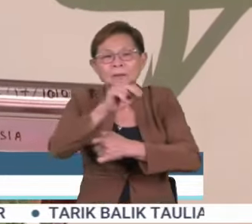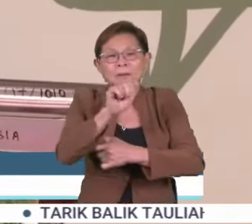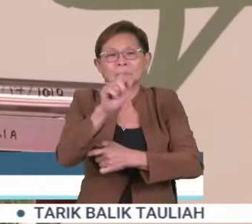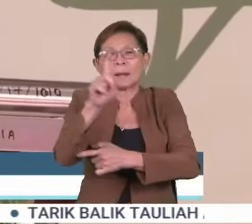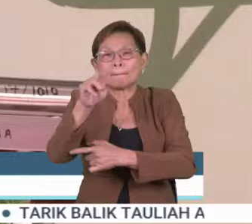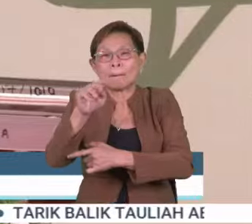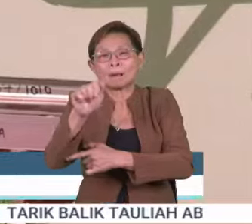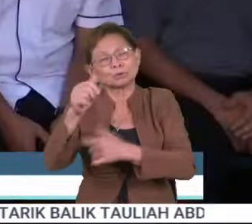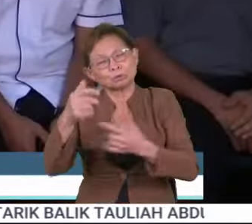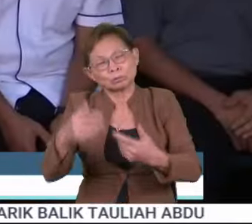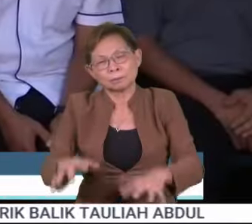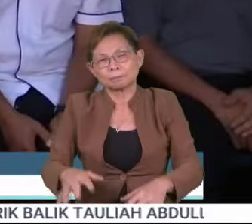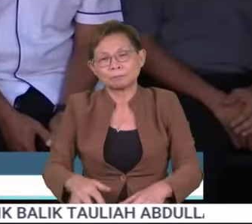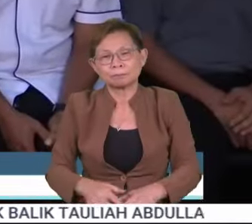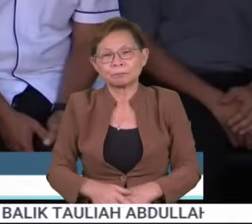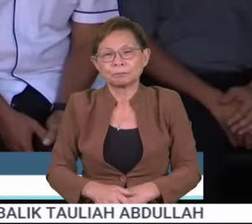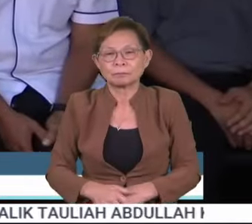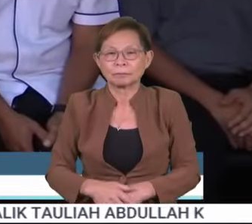Negara, NANMA.